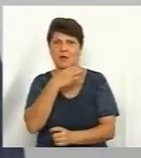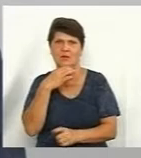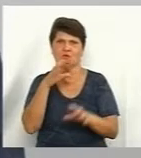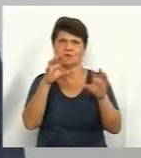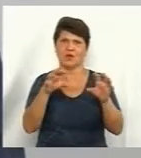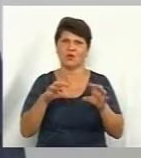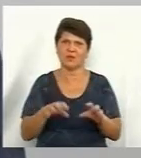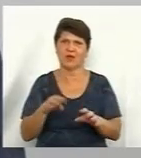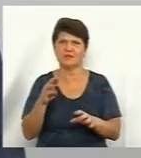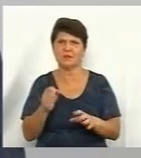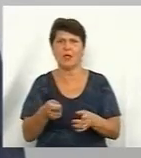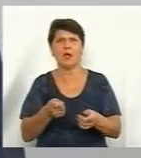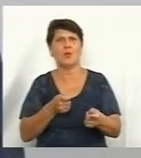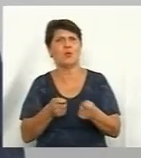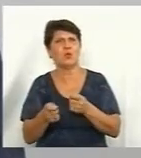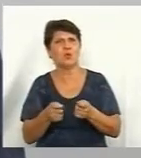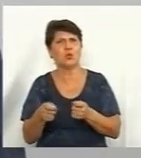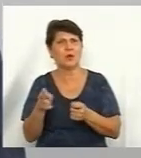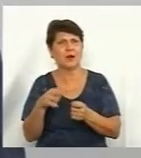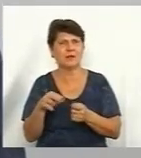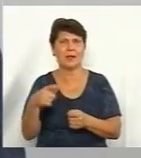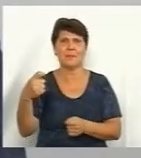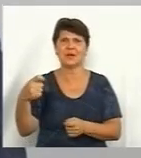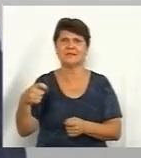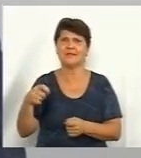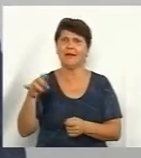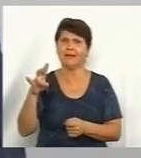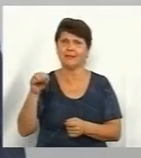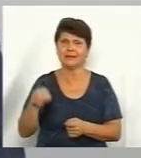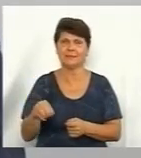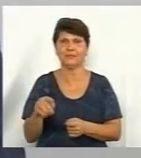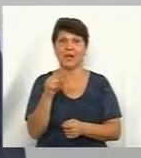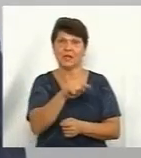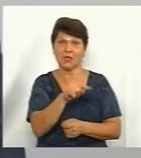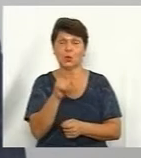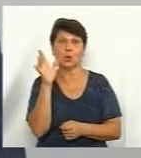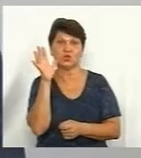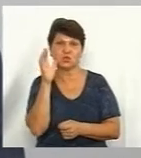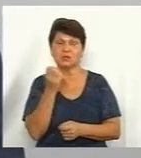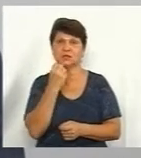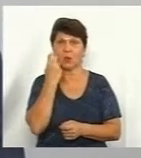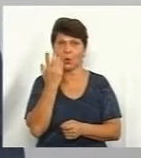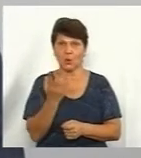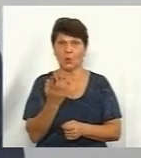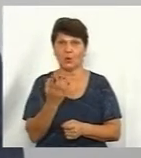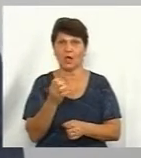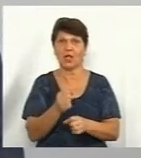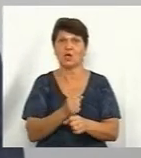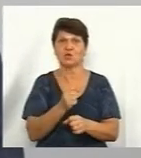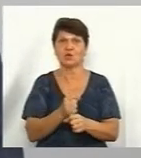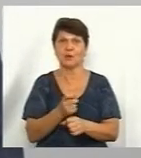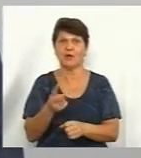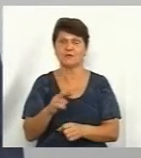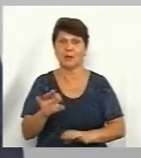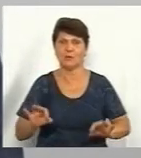помінялися уряди, президенти, Верховні Ради і так далі. Тому на той час, коли розроблявся проєкт,